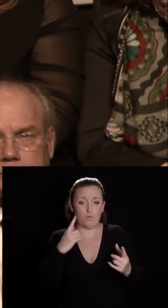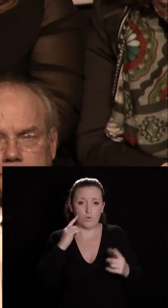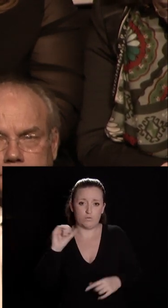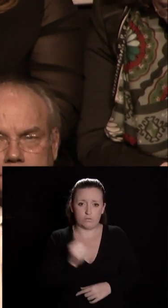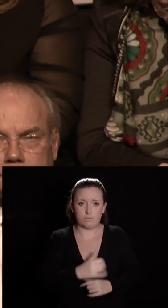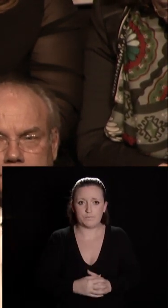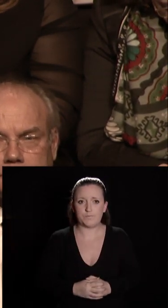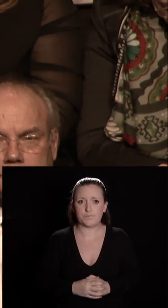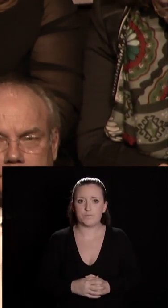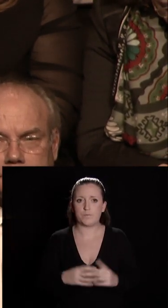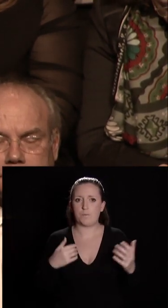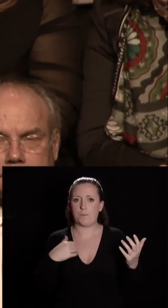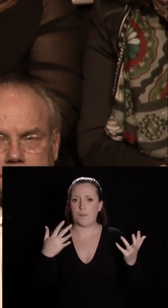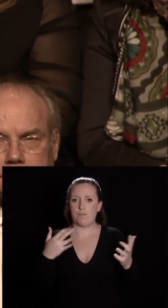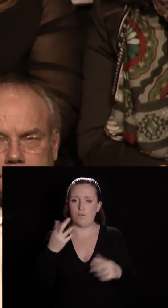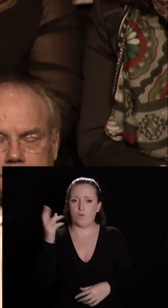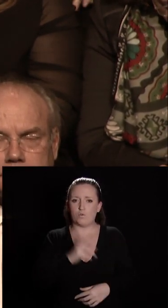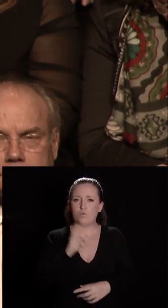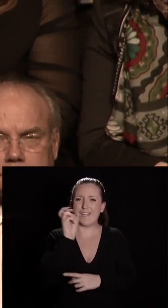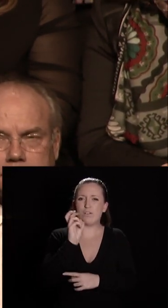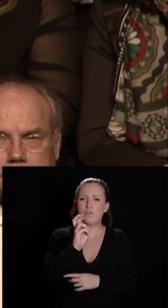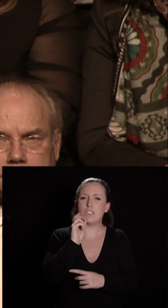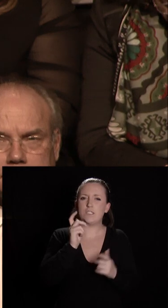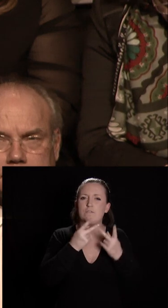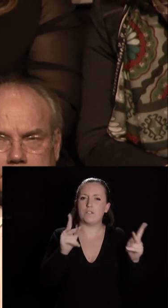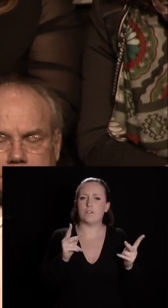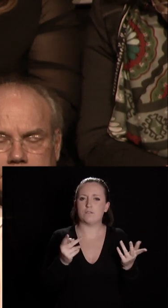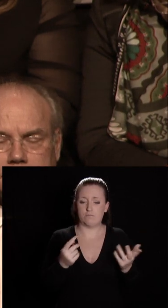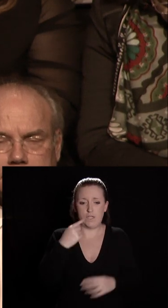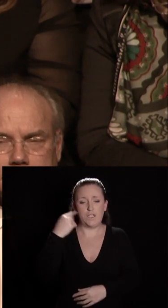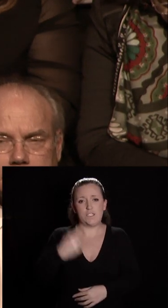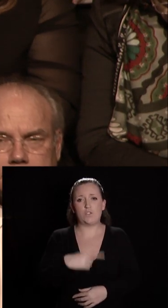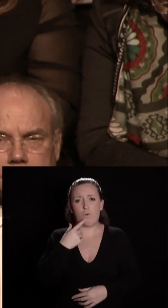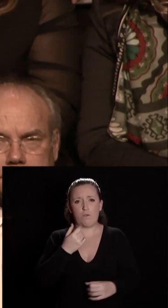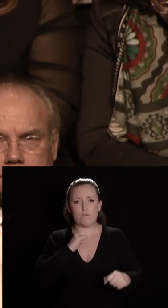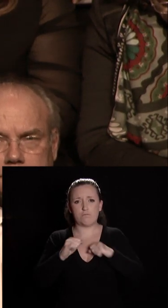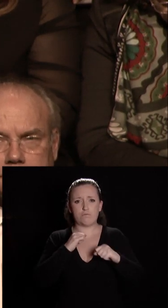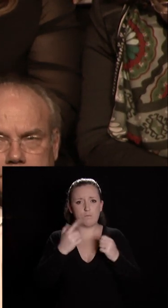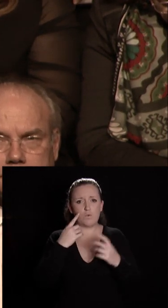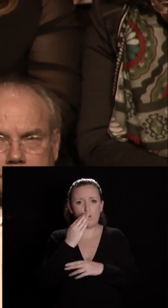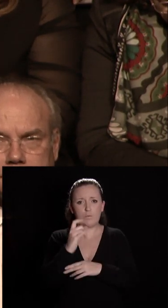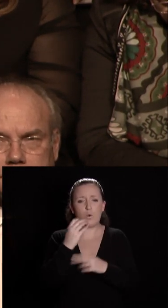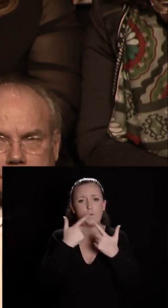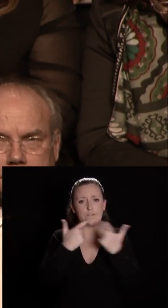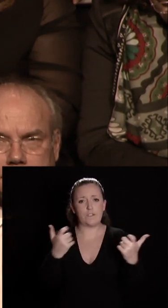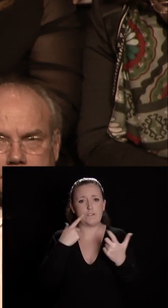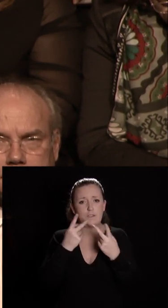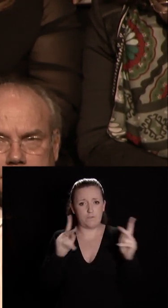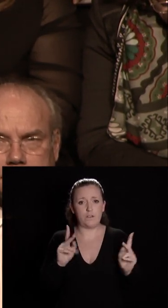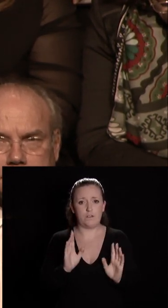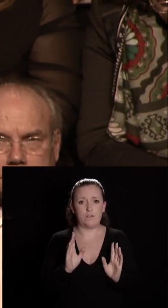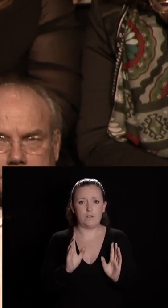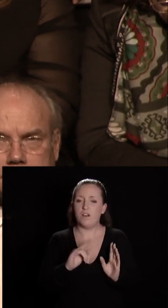urbaine, on n'était pas sorti du sujet. Dijon agit concrètement, vous le savez, pour la biodiversité en ville, et cela marche. Ce n'est plus un gadget.